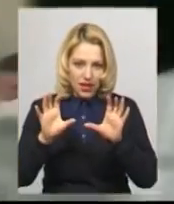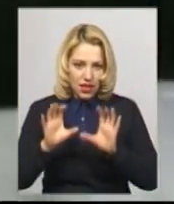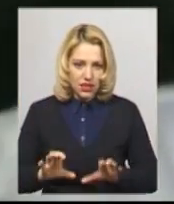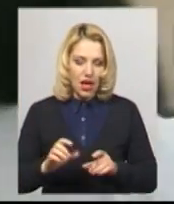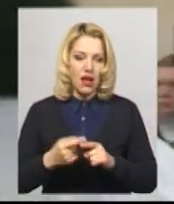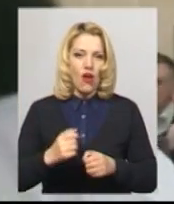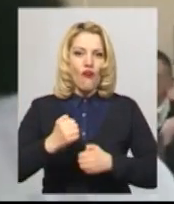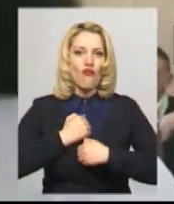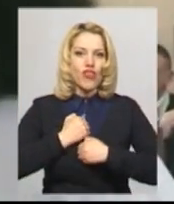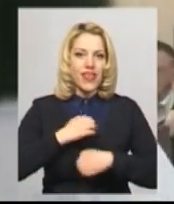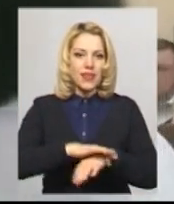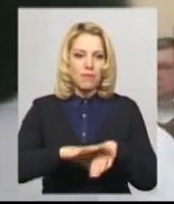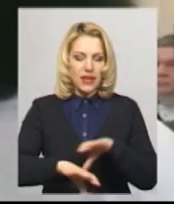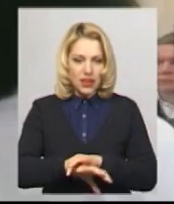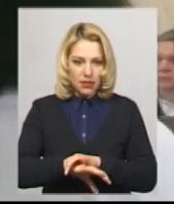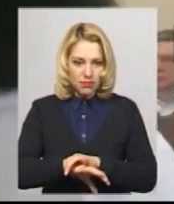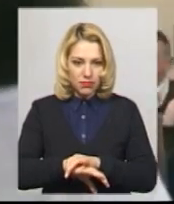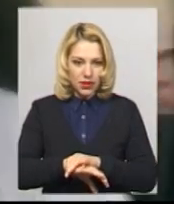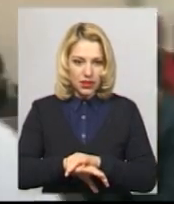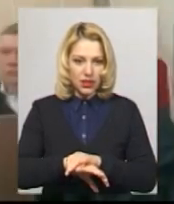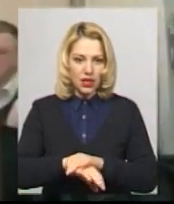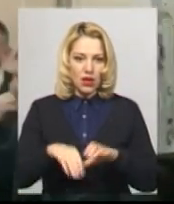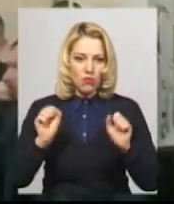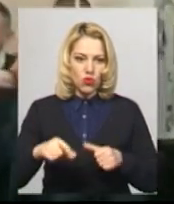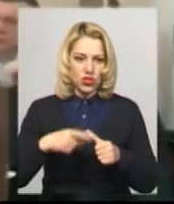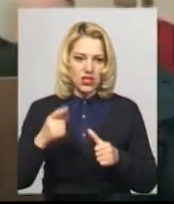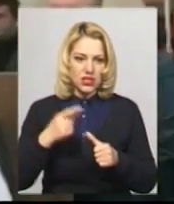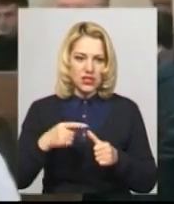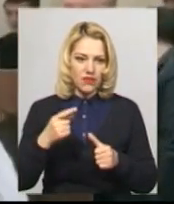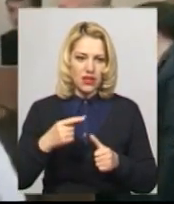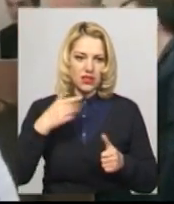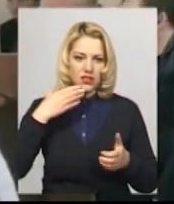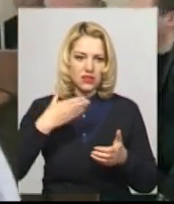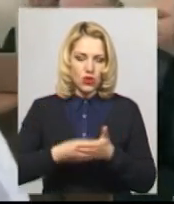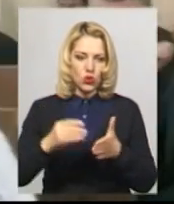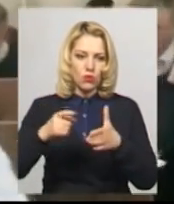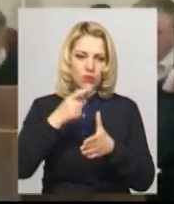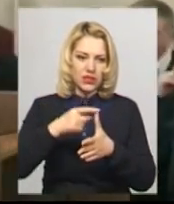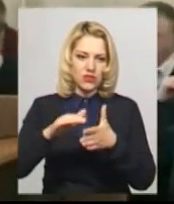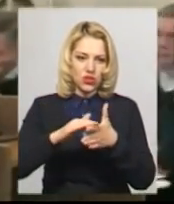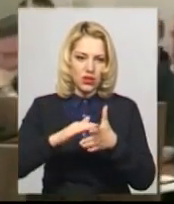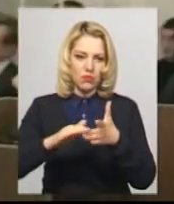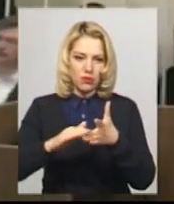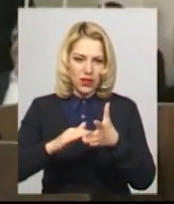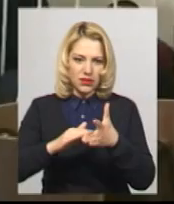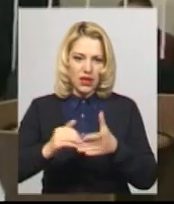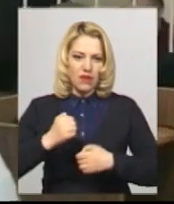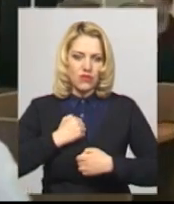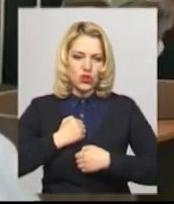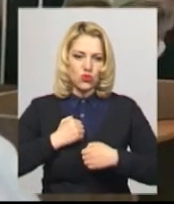військовополонені можуть назвати сім'ї мовіни військового військового звання, дату місяця своєї рожування,